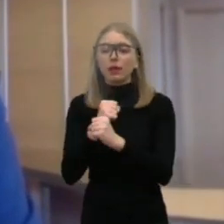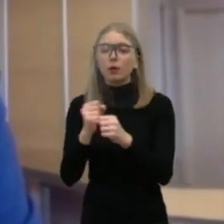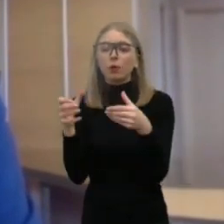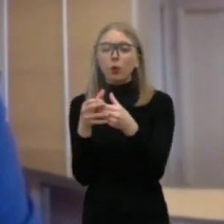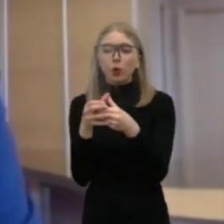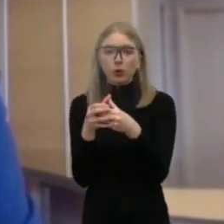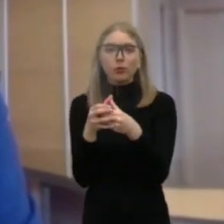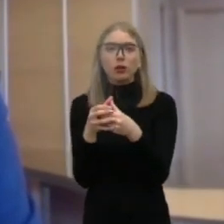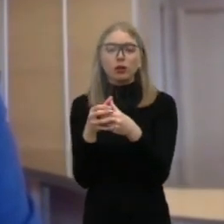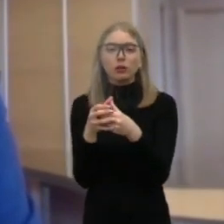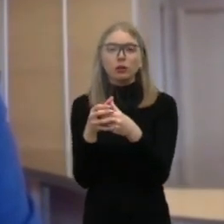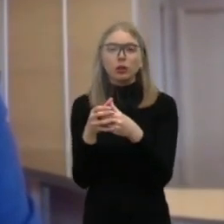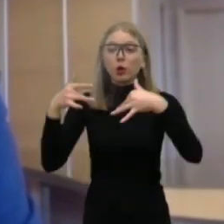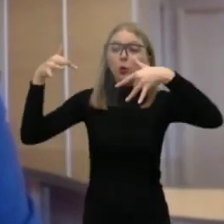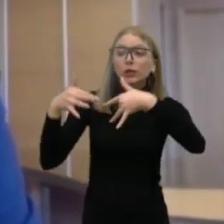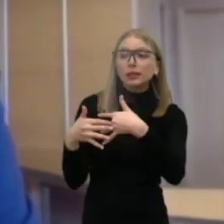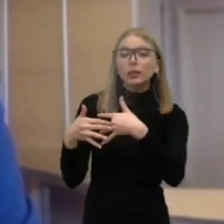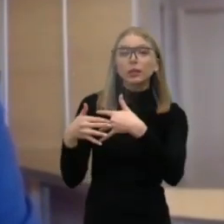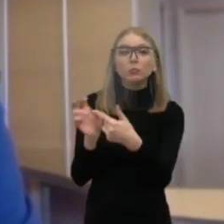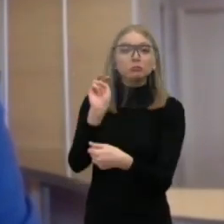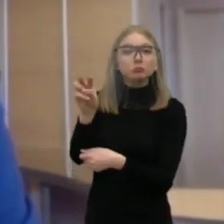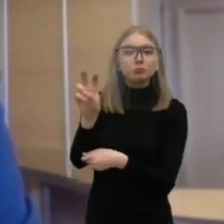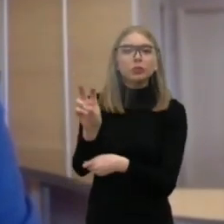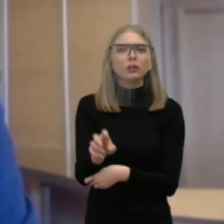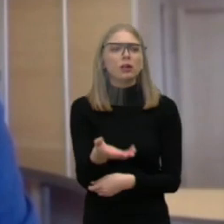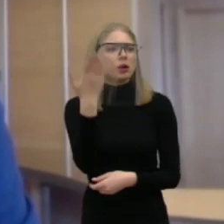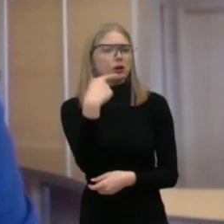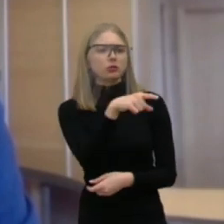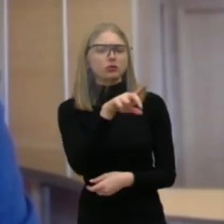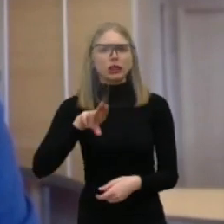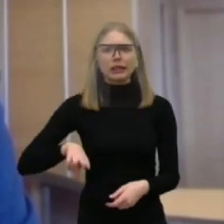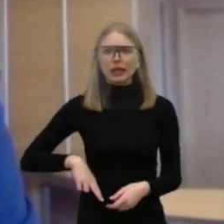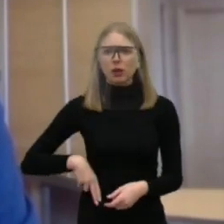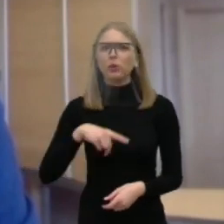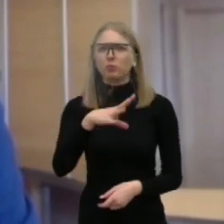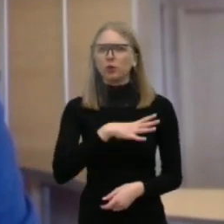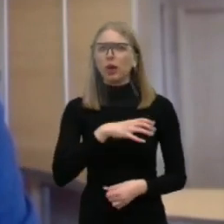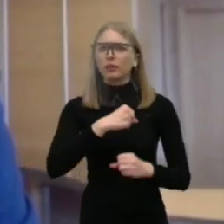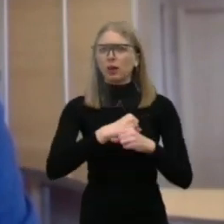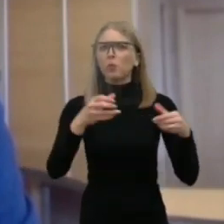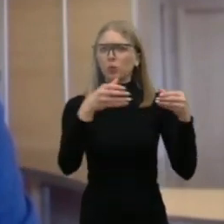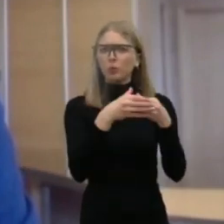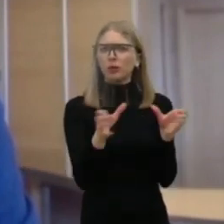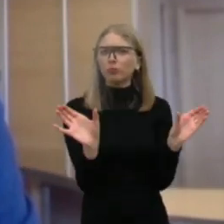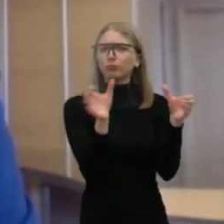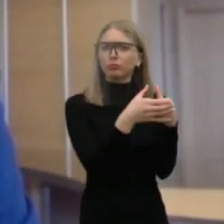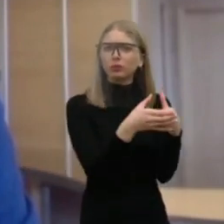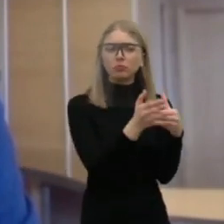to aš nemačiau lygiai šiol ministroje sakymus su darytoj darbo grupėje priešingai. Aš matau